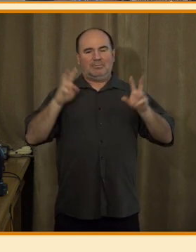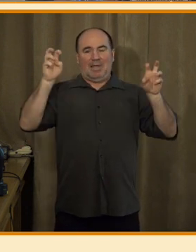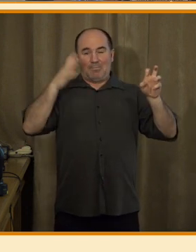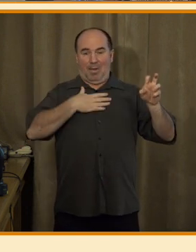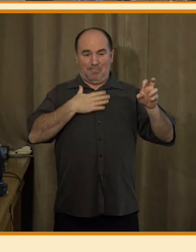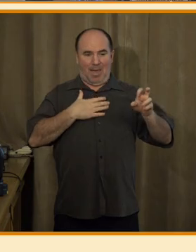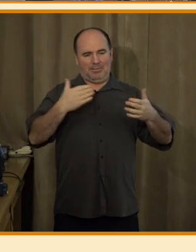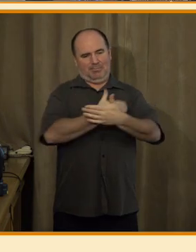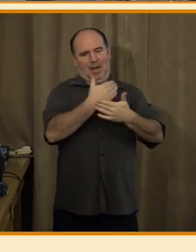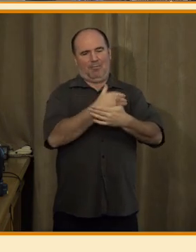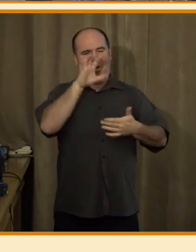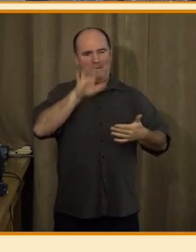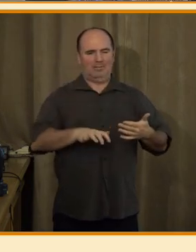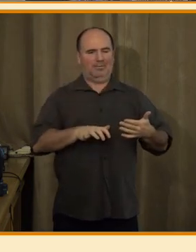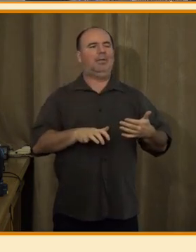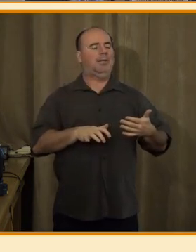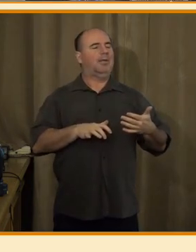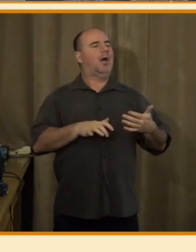Za mě je to asi všechno. Děkuju.